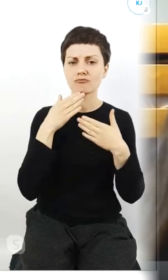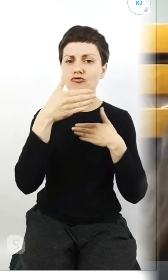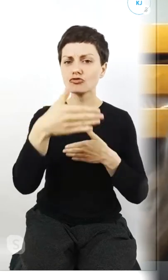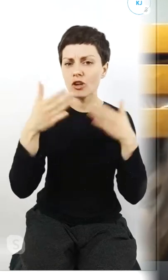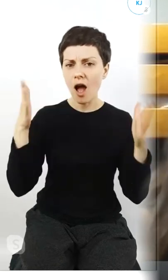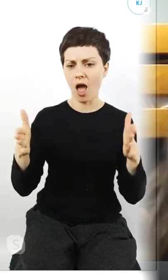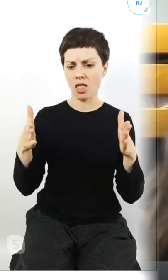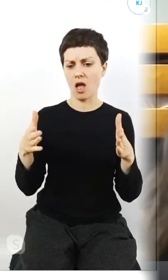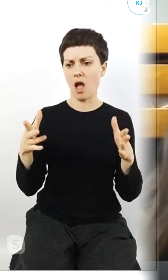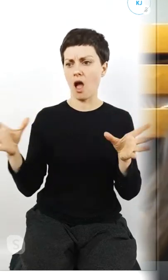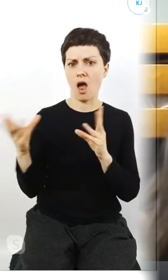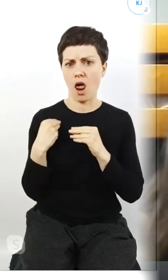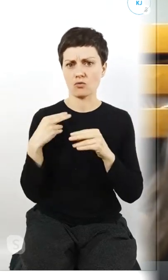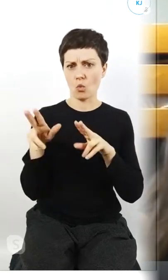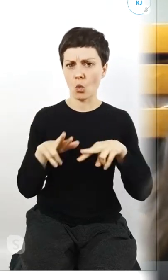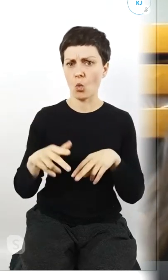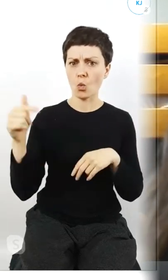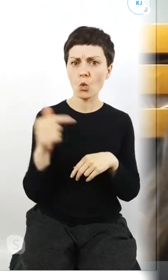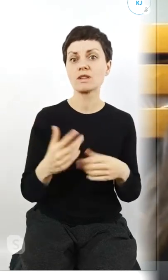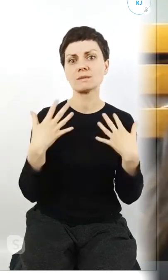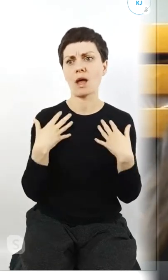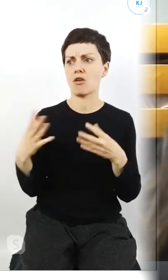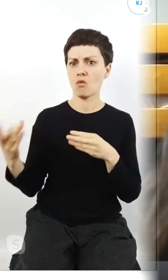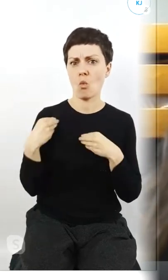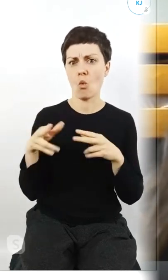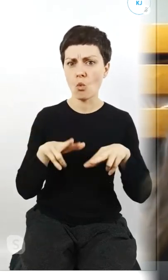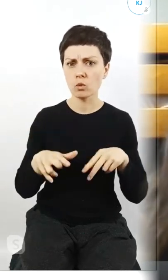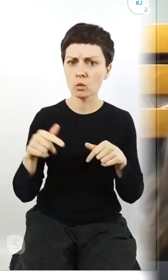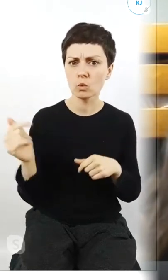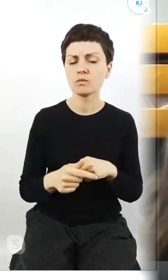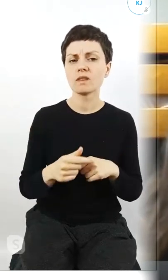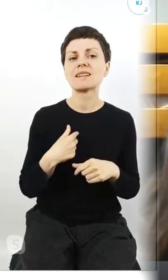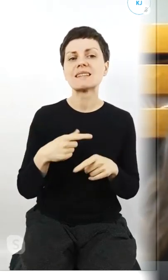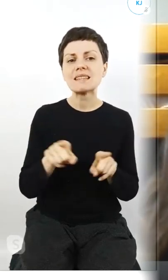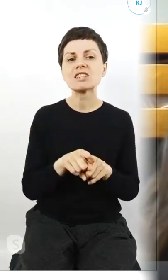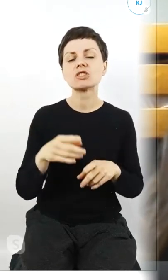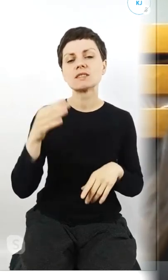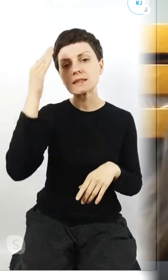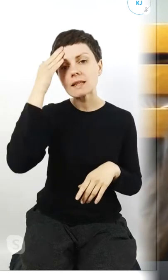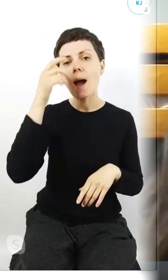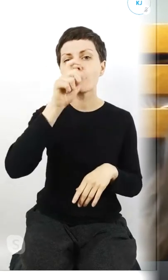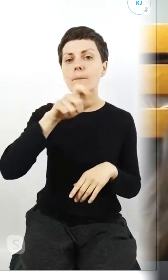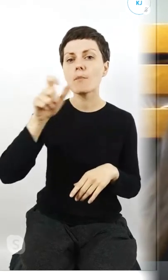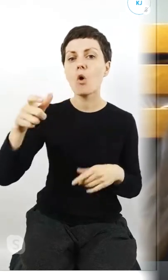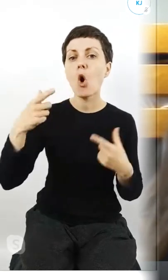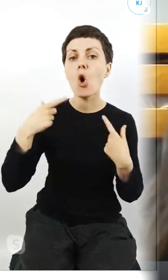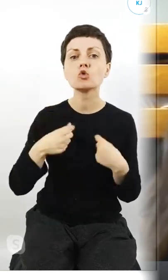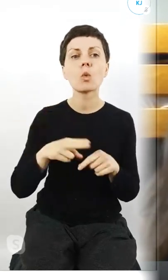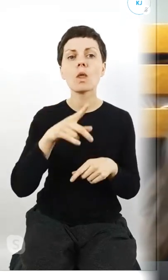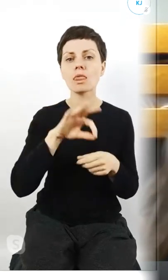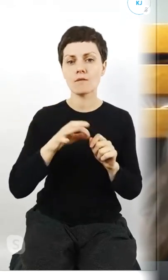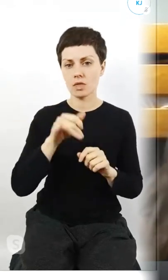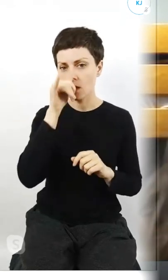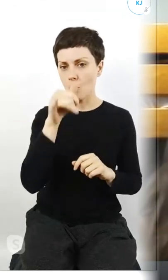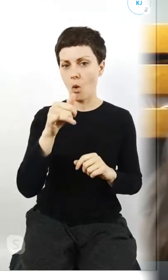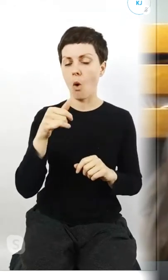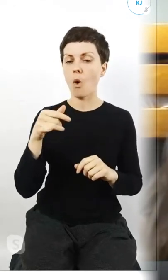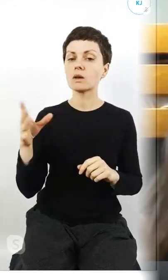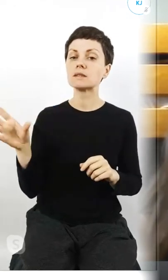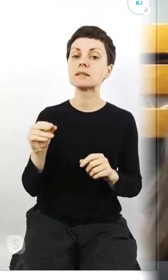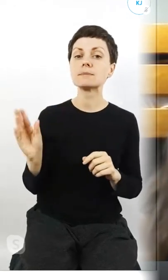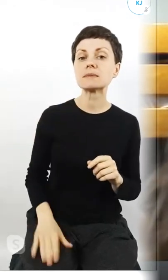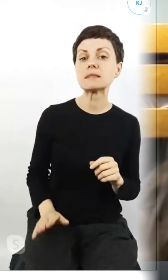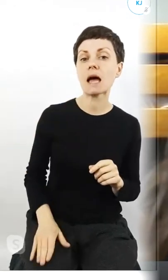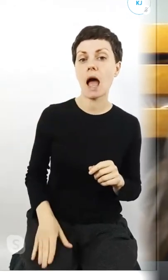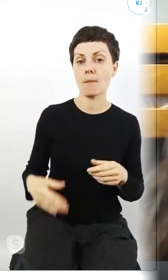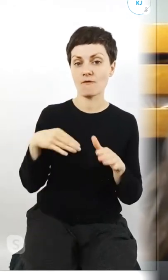rodziną i również znałam takie osoby, które przez to nie mogły wyprowadzić psa, a ich rodzice byli